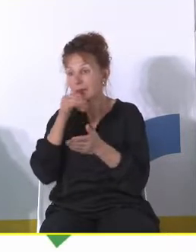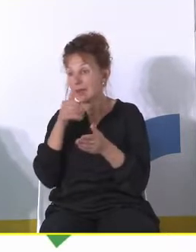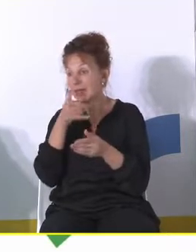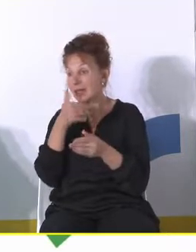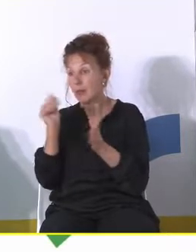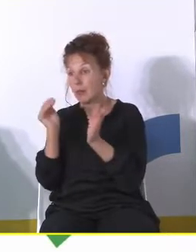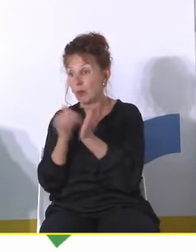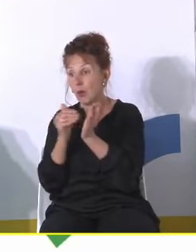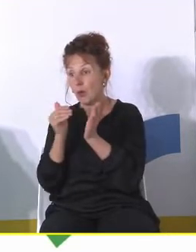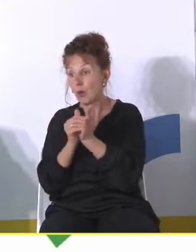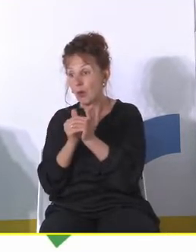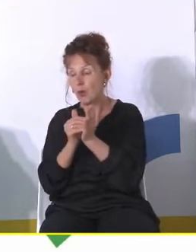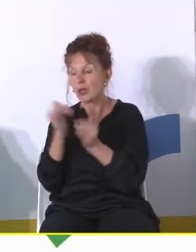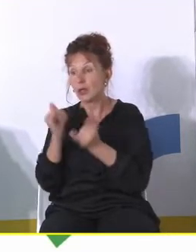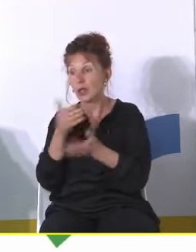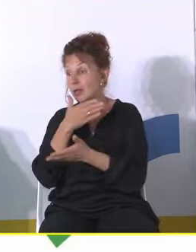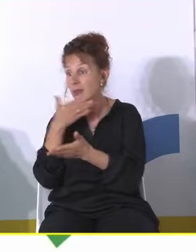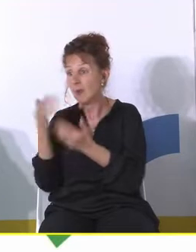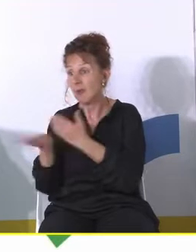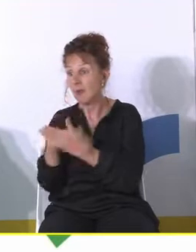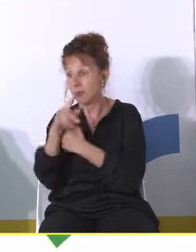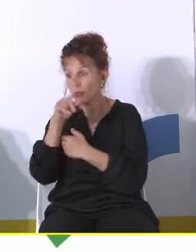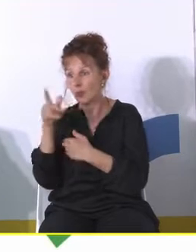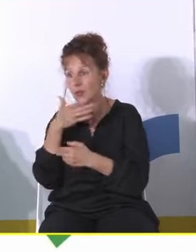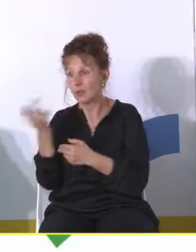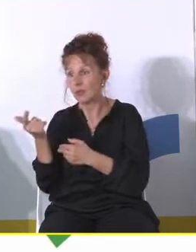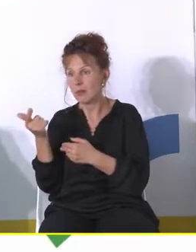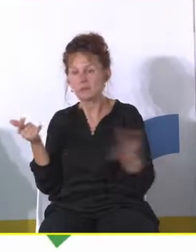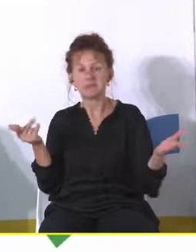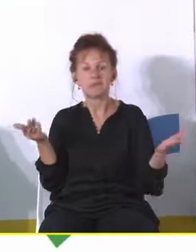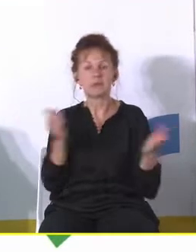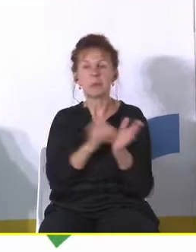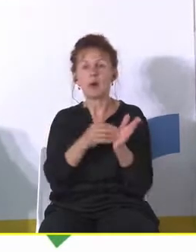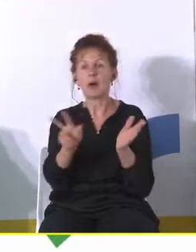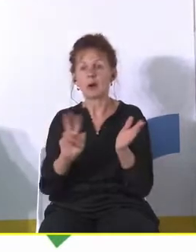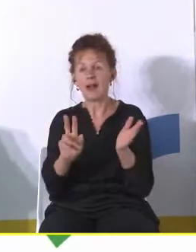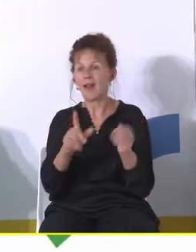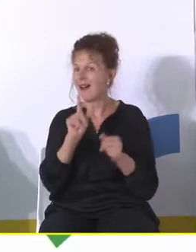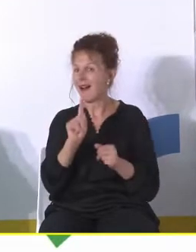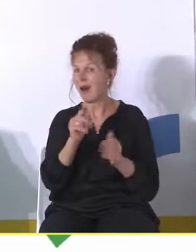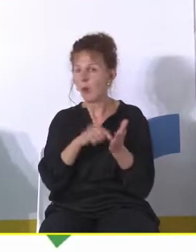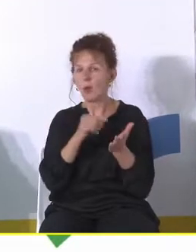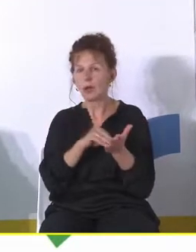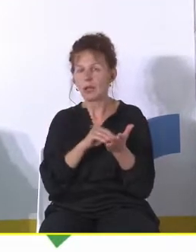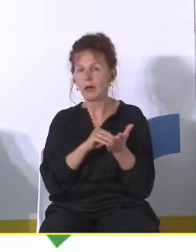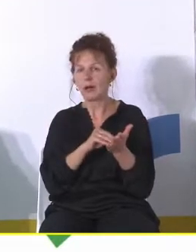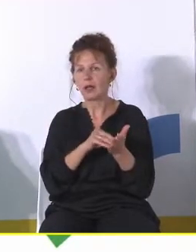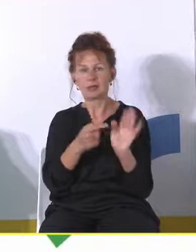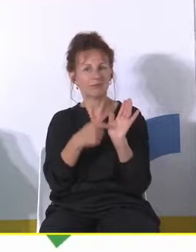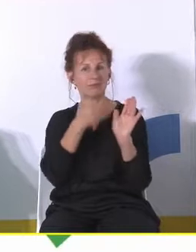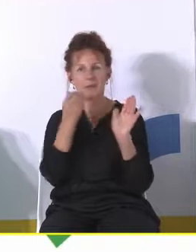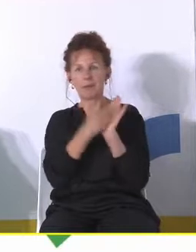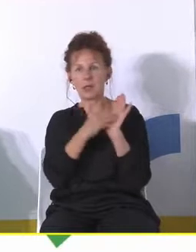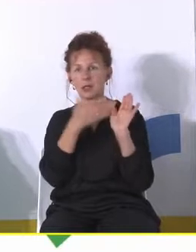potrzebna, jeżeli tam nie będzie ludzi. Ale ustawa tego nie przewiduje, bo jak się ich zapyta, a jakie